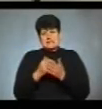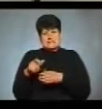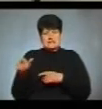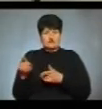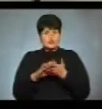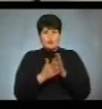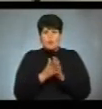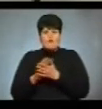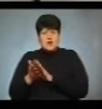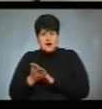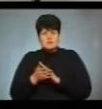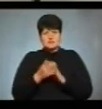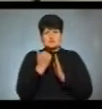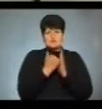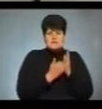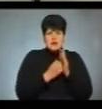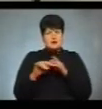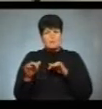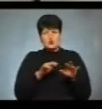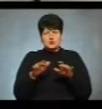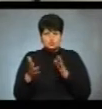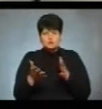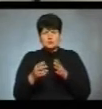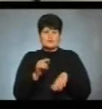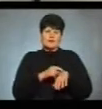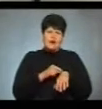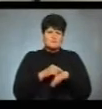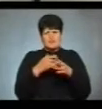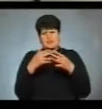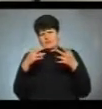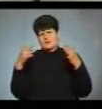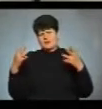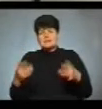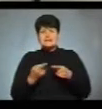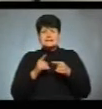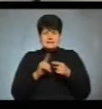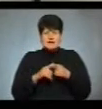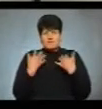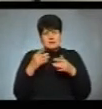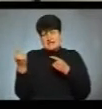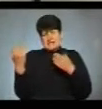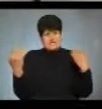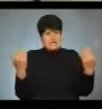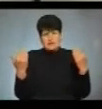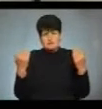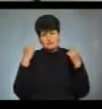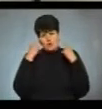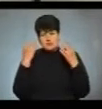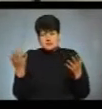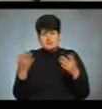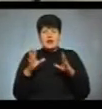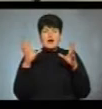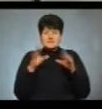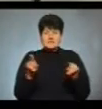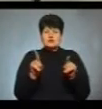домовляються про сценарій, про процедуру, про таймінг і так далі. Тобто, це, відповідно, вже на їх розгляд. А те, що має відбуватися